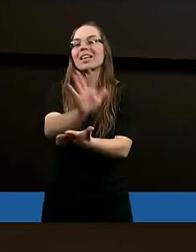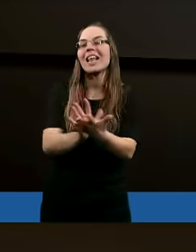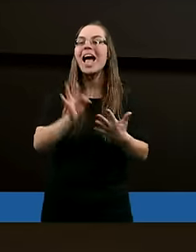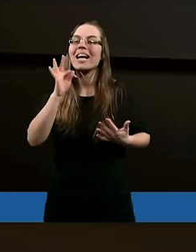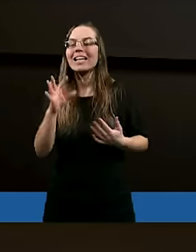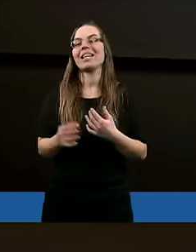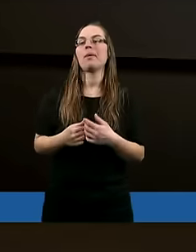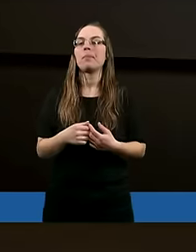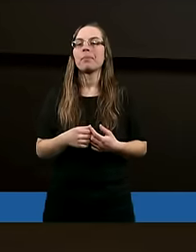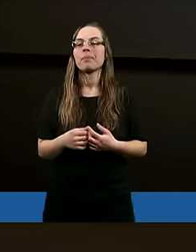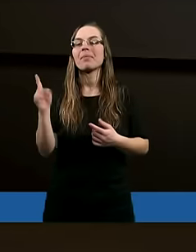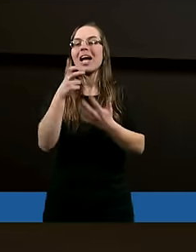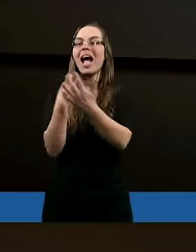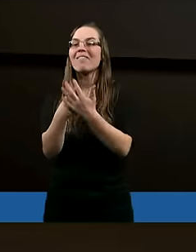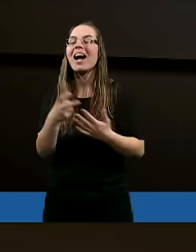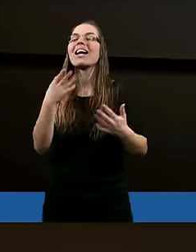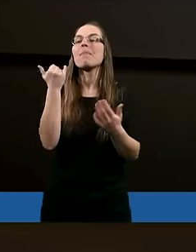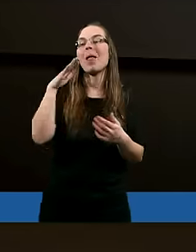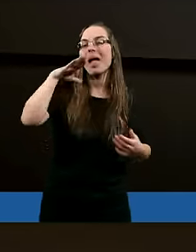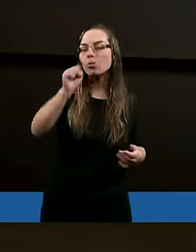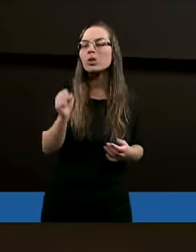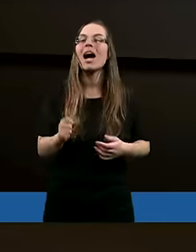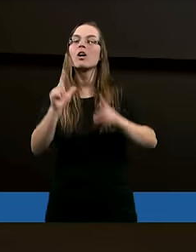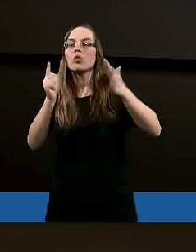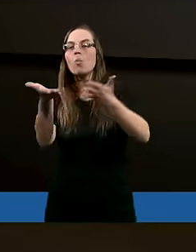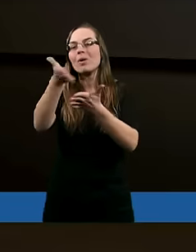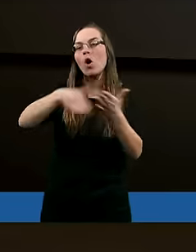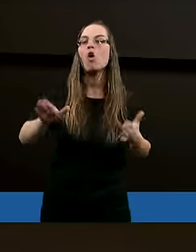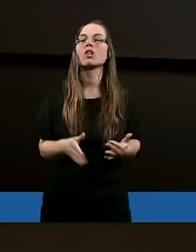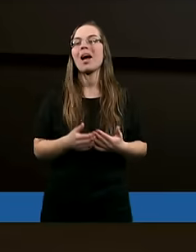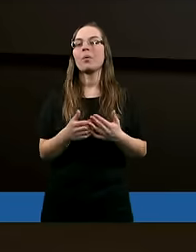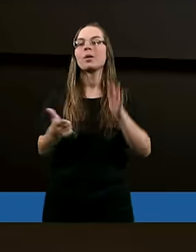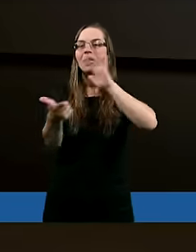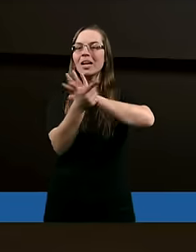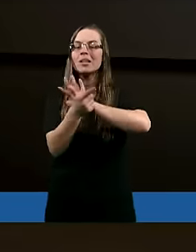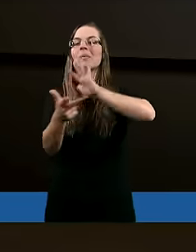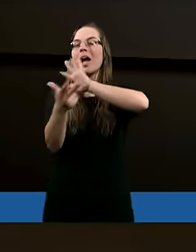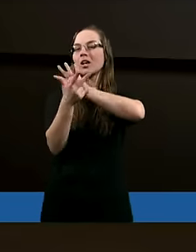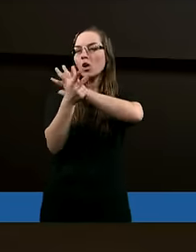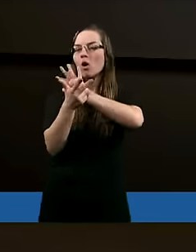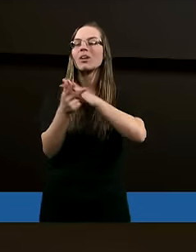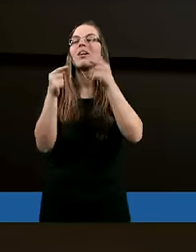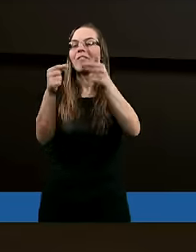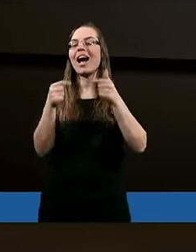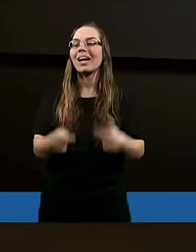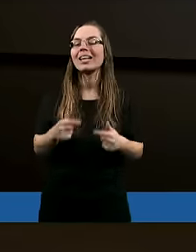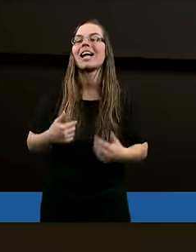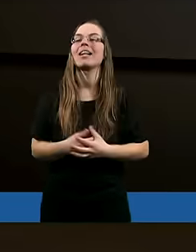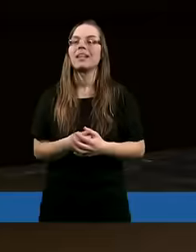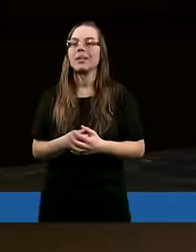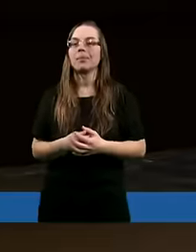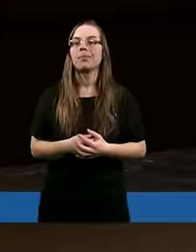z Ewangelii Mateusza, siódmy rozdział, siedemnasty i osiemnasty werset.